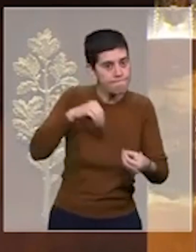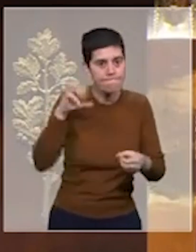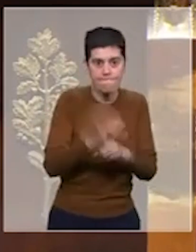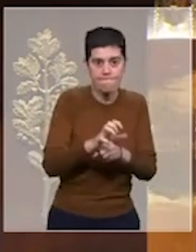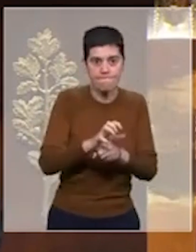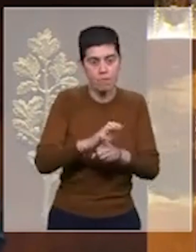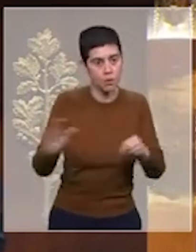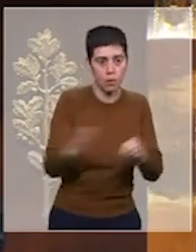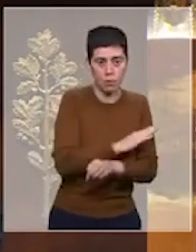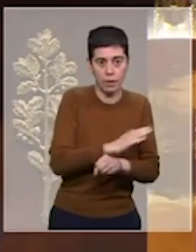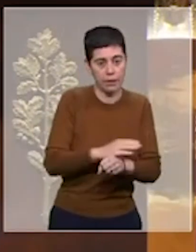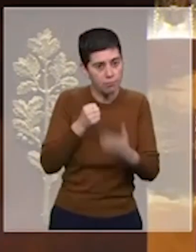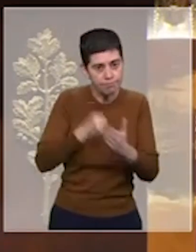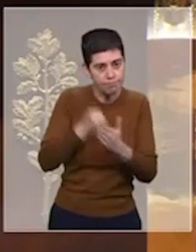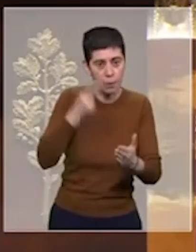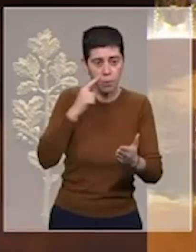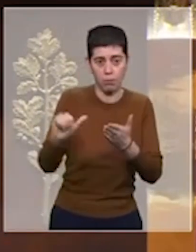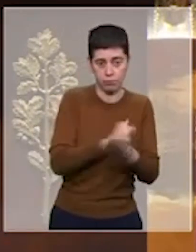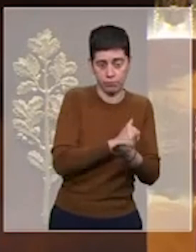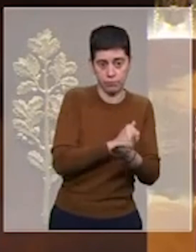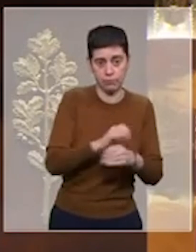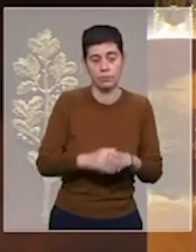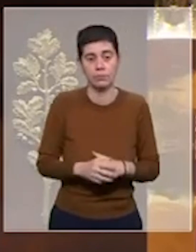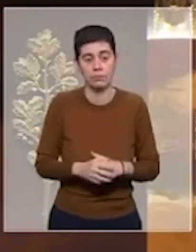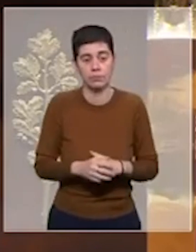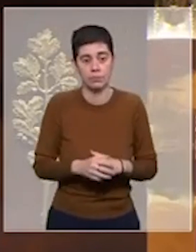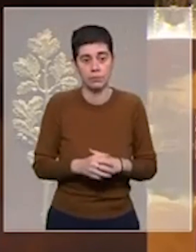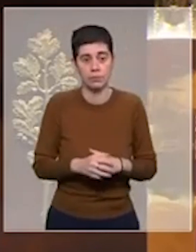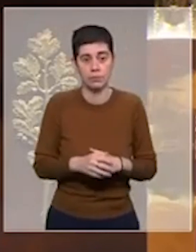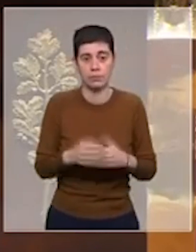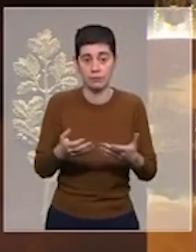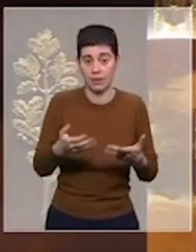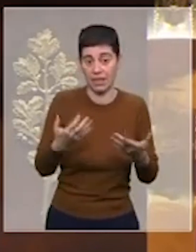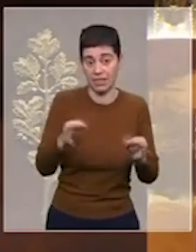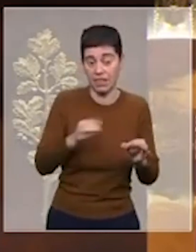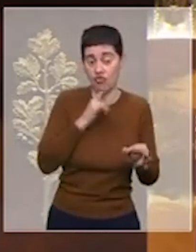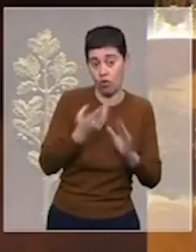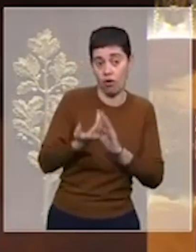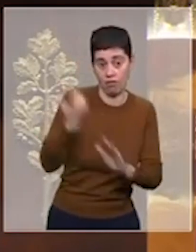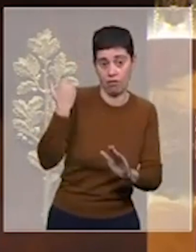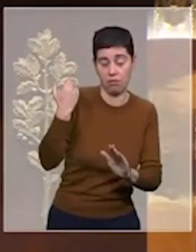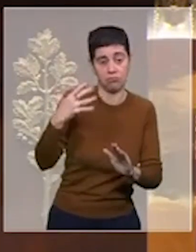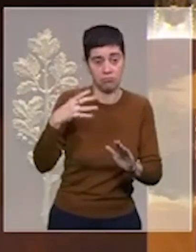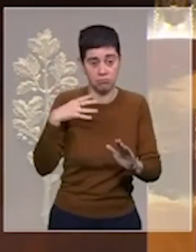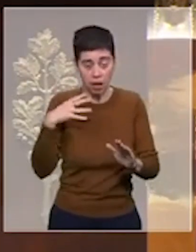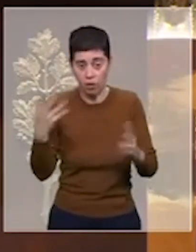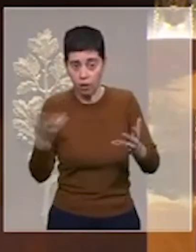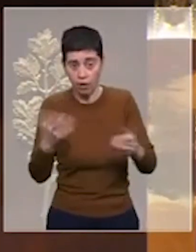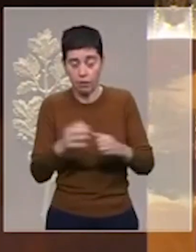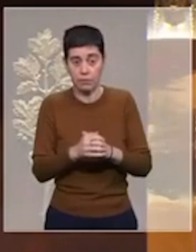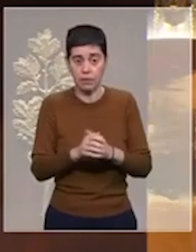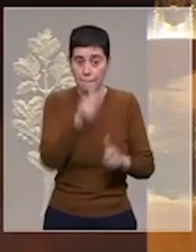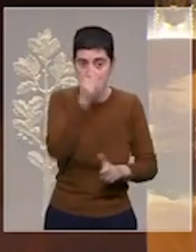éradiquer ce phénomène. Seulement en dix derniers jours, il y a eu des démissions des